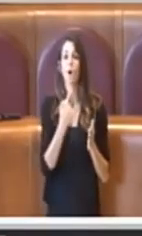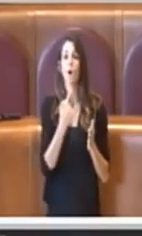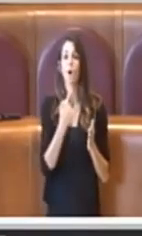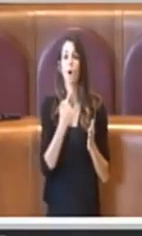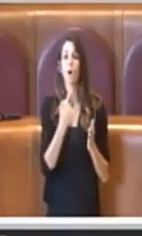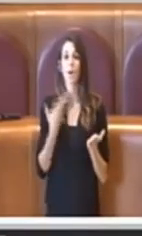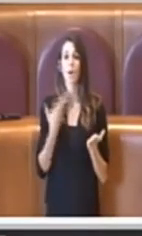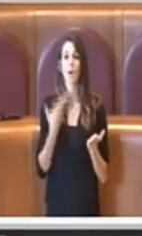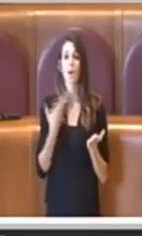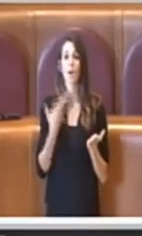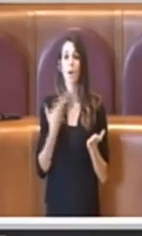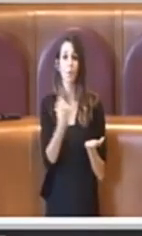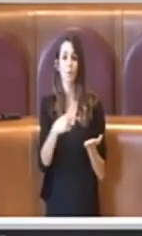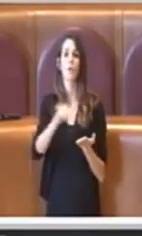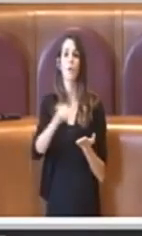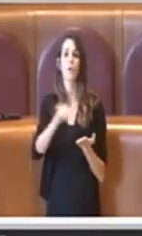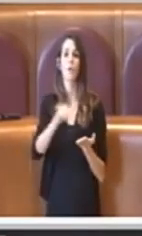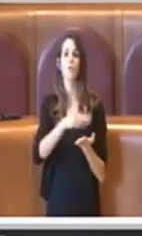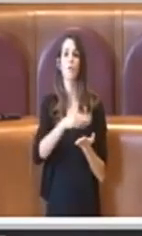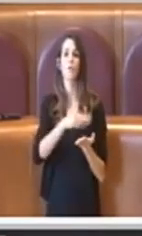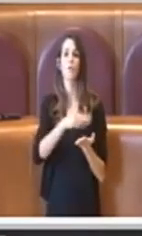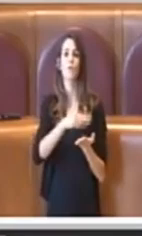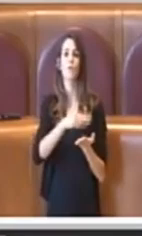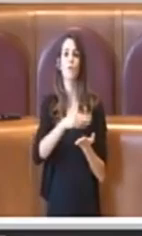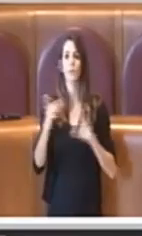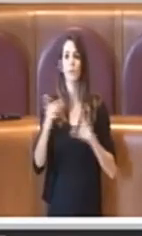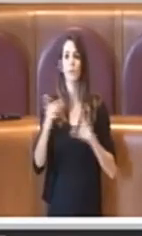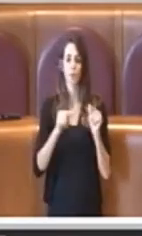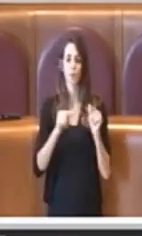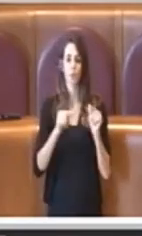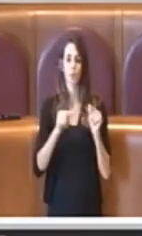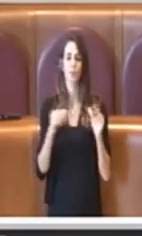questa mozione da parte del Movimento 5 Stelle. Grazie.